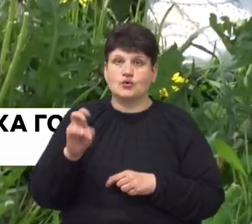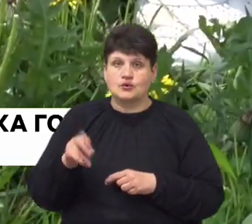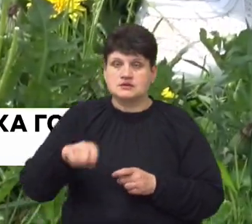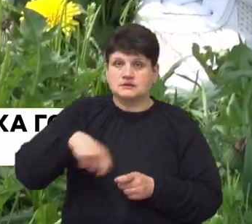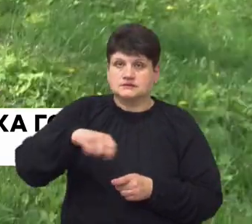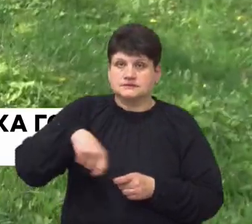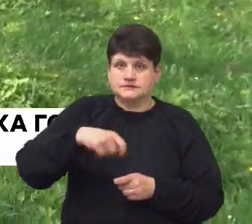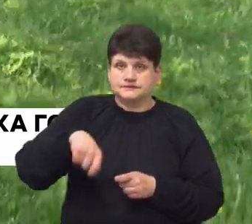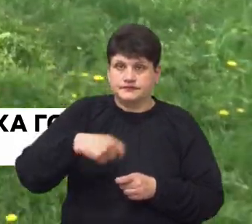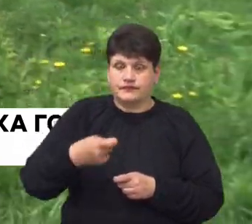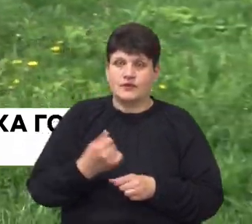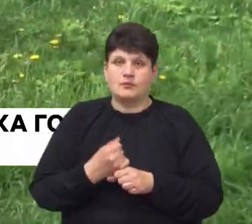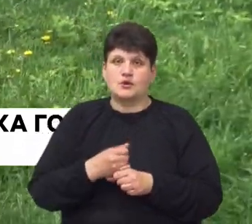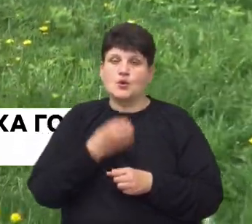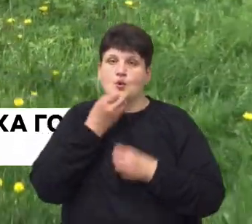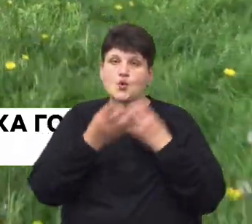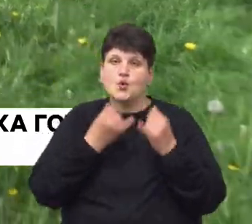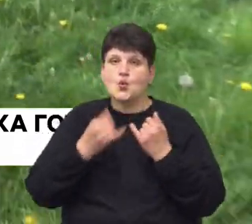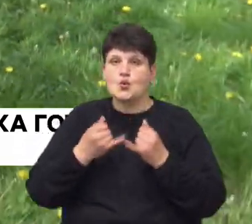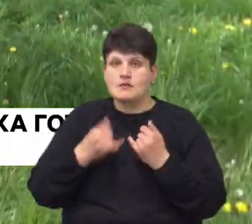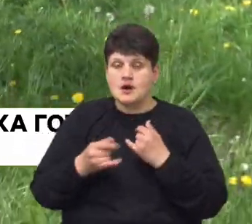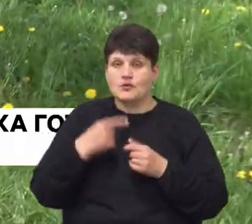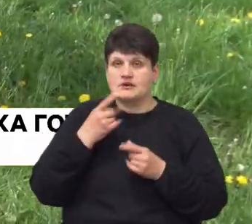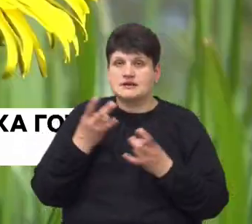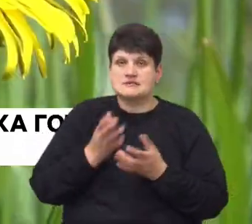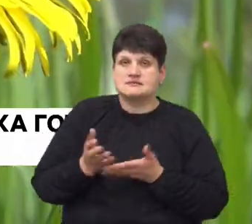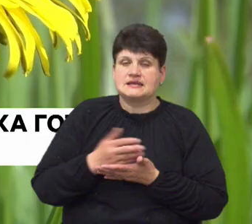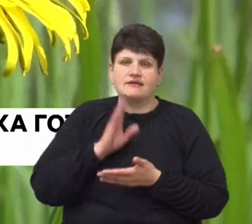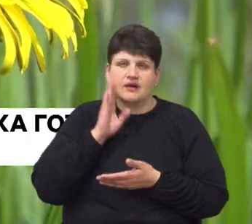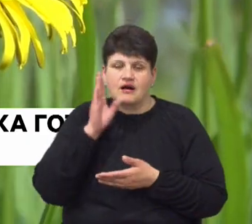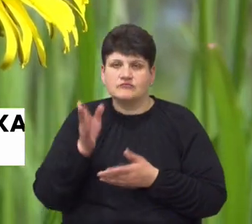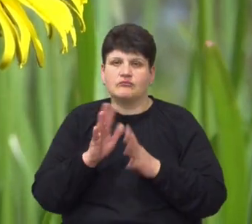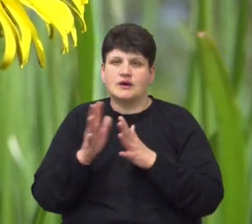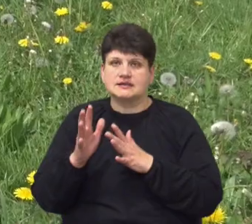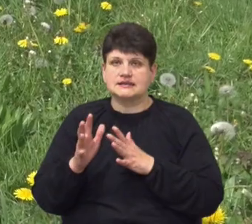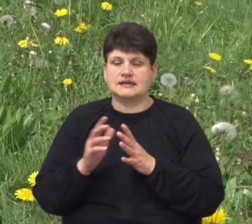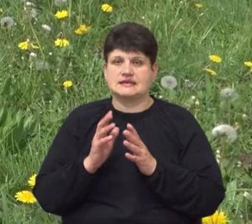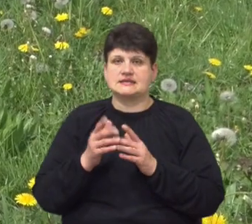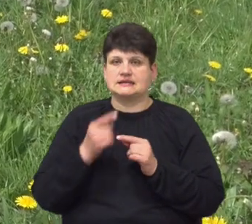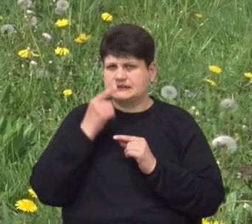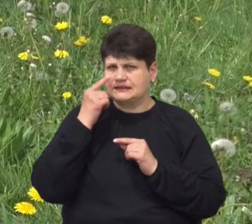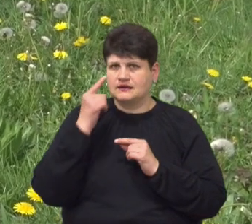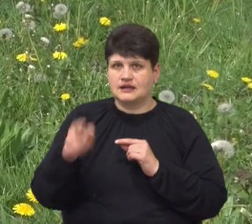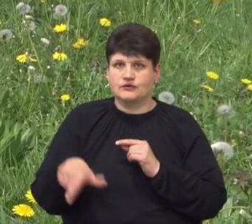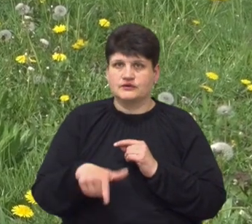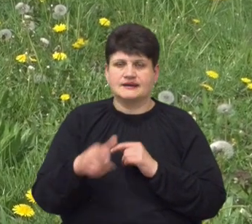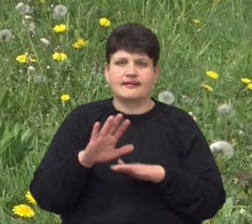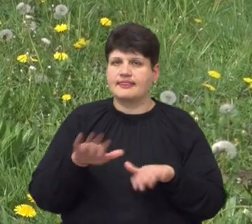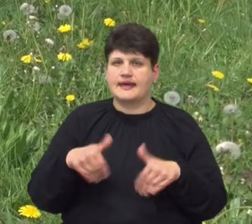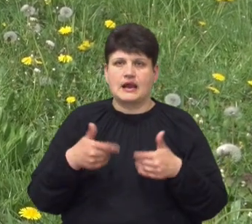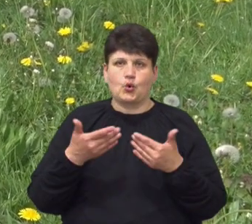кульбаби. Жінка каже, збирати квіти потрібно вранці у парках чи лісах подалі від доріг. «Я не рекомендую